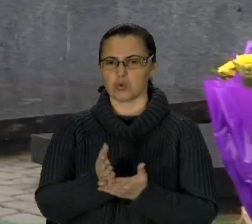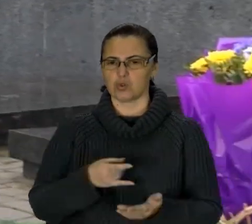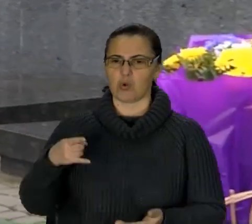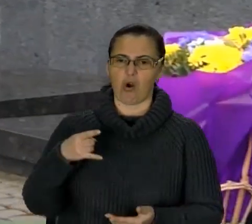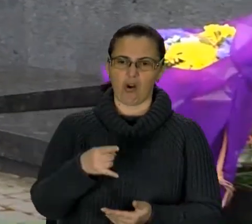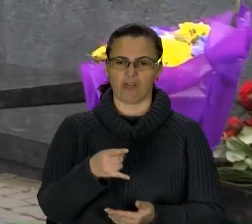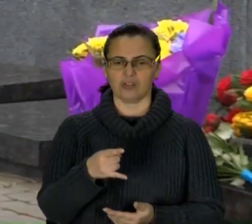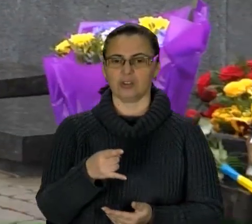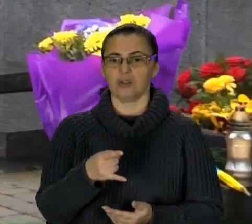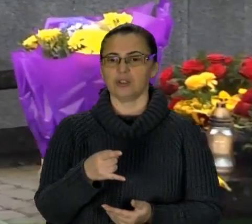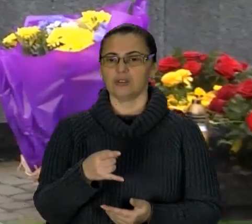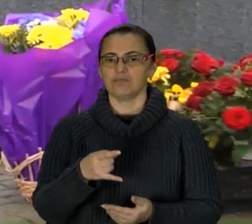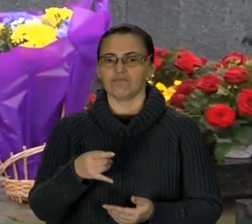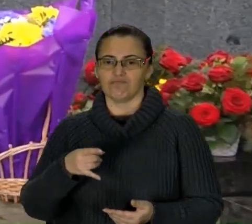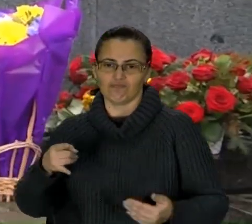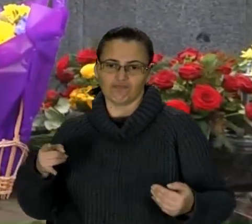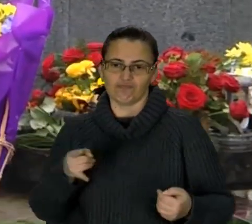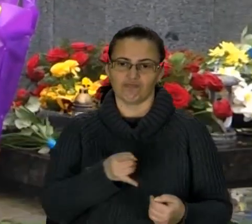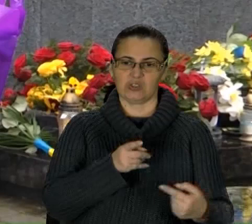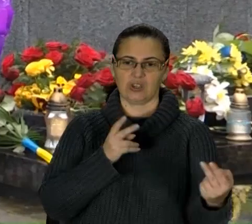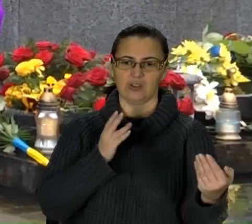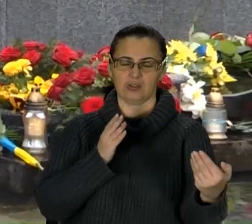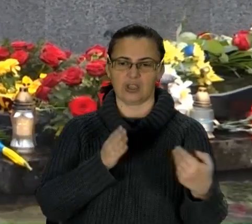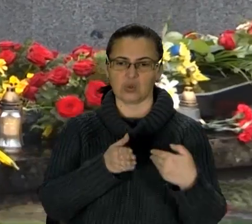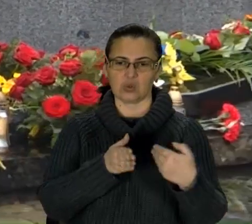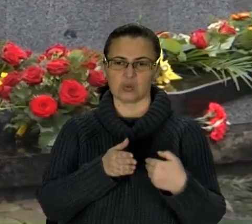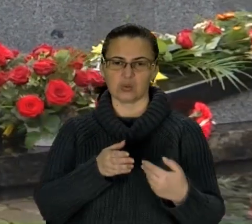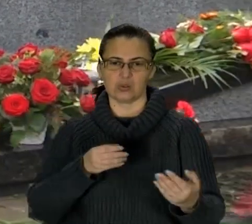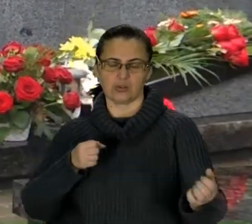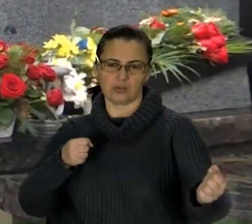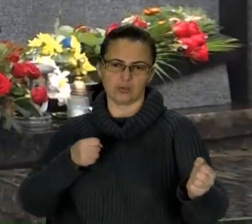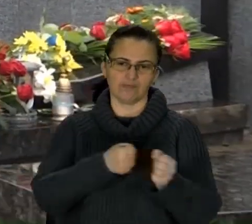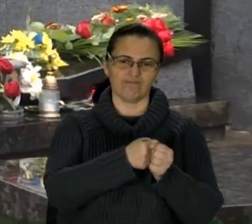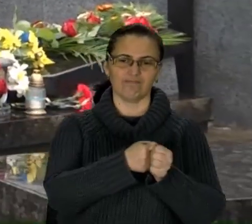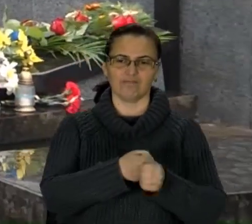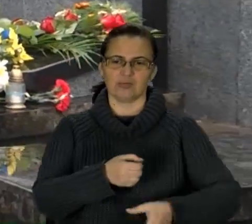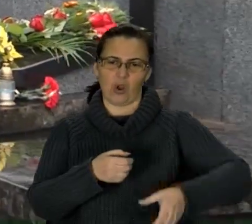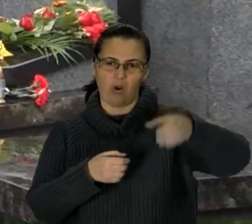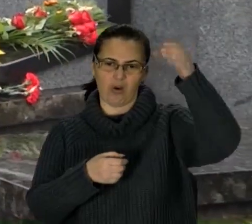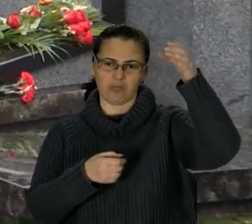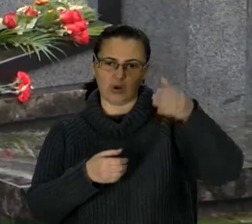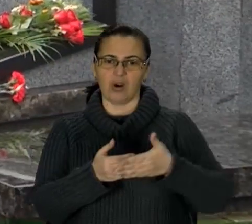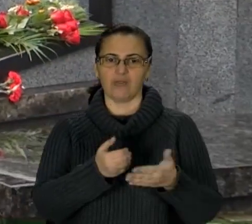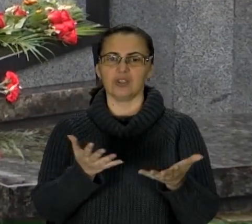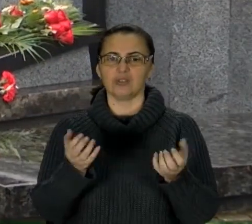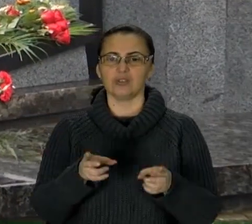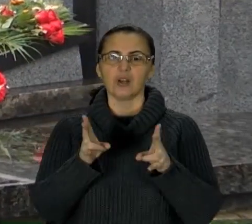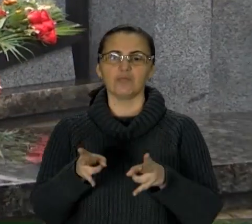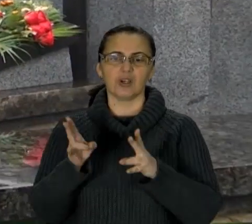був Борис Григорович, виїхав на зустрічну смугу, зіштухнувся з опорою і від отриманих травм український